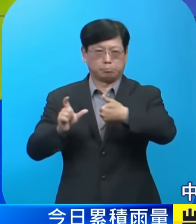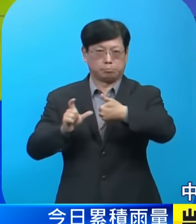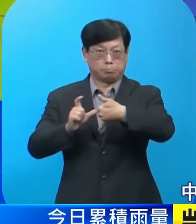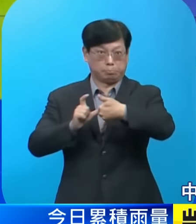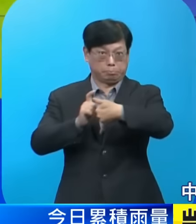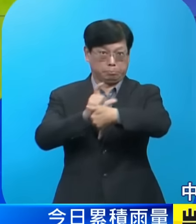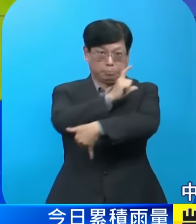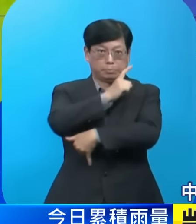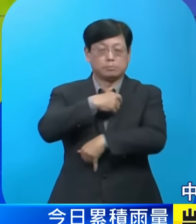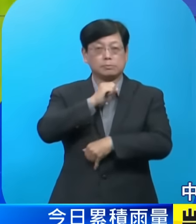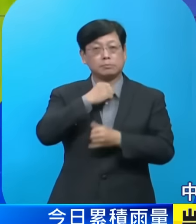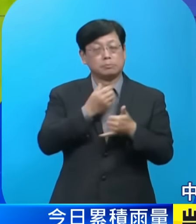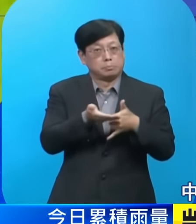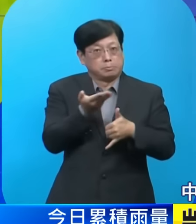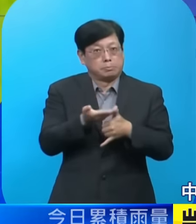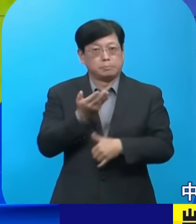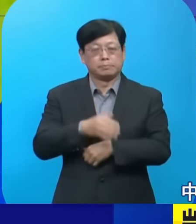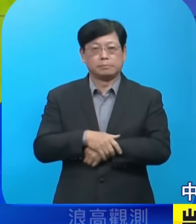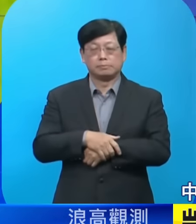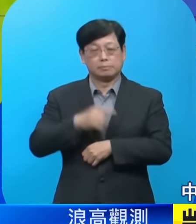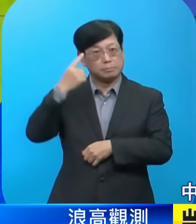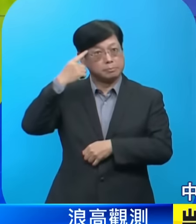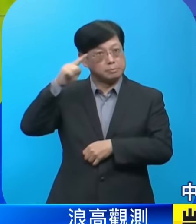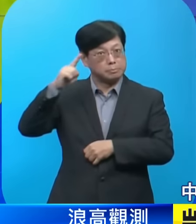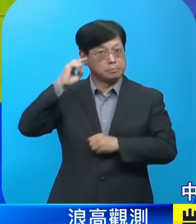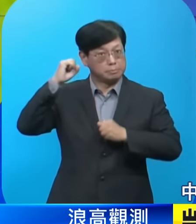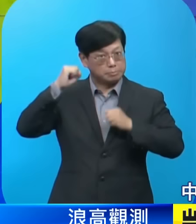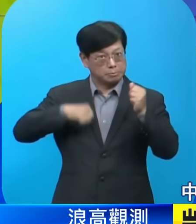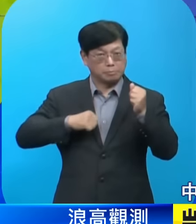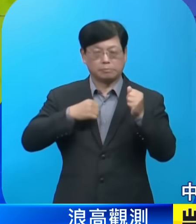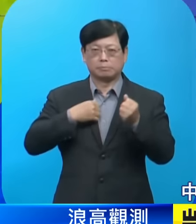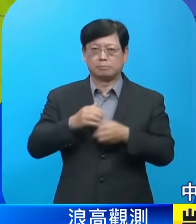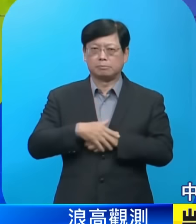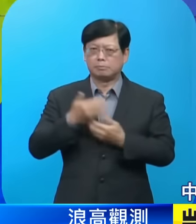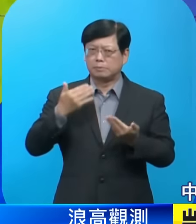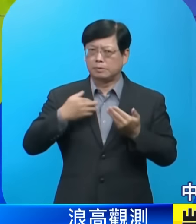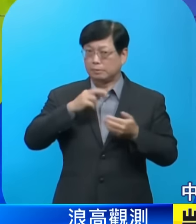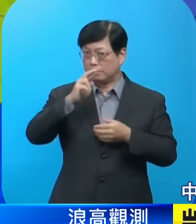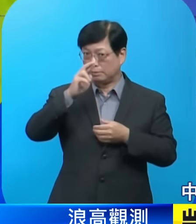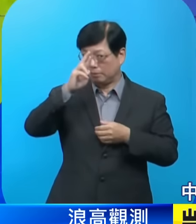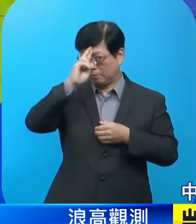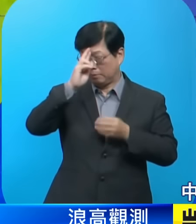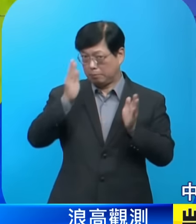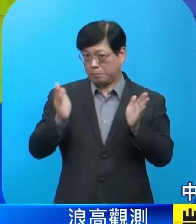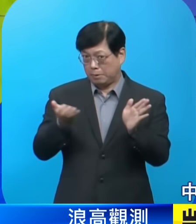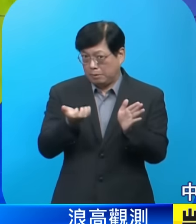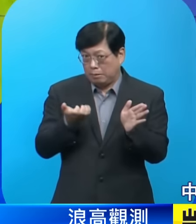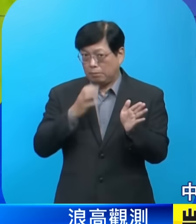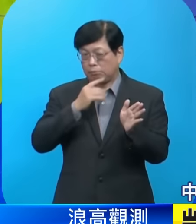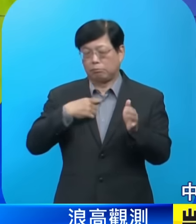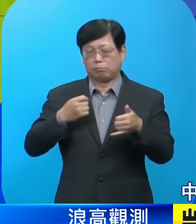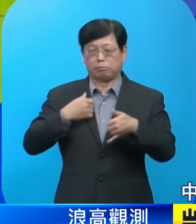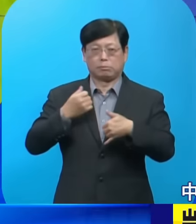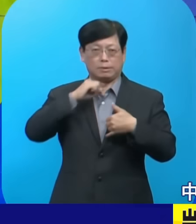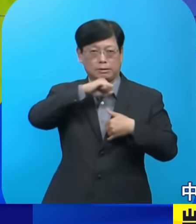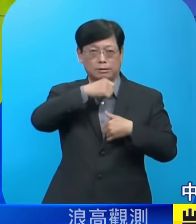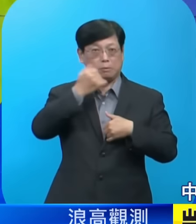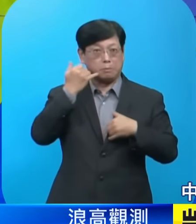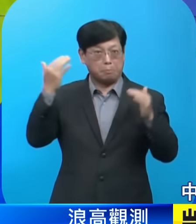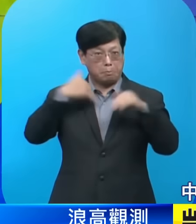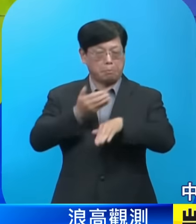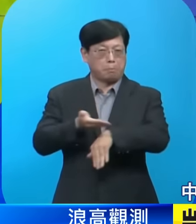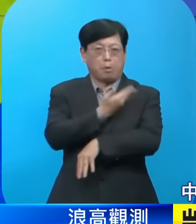登陸並且通過台灣北部陸地在明天清晨的時候清晨到上午的這段時間進入台灣海峽北部